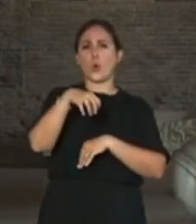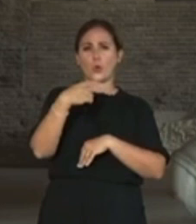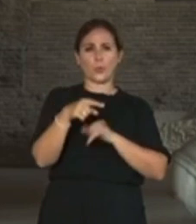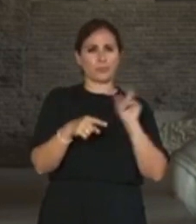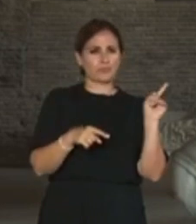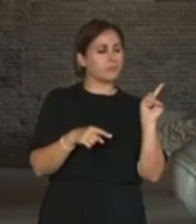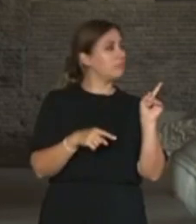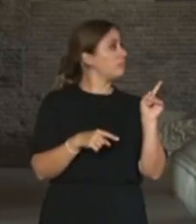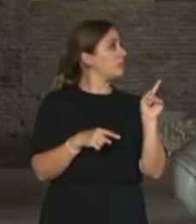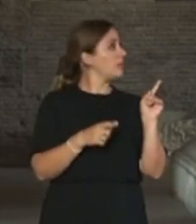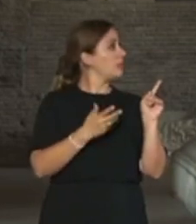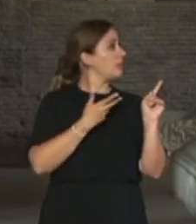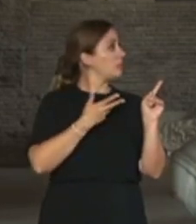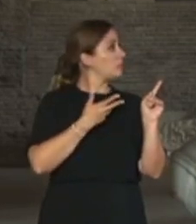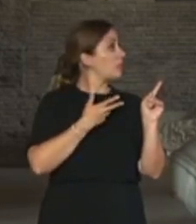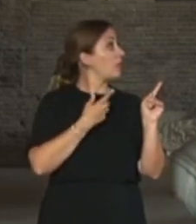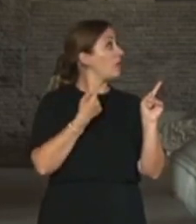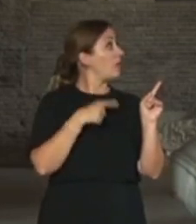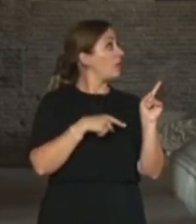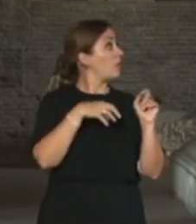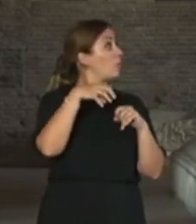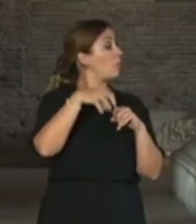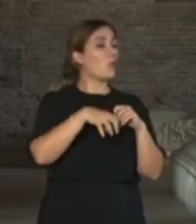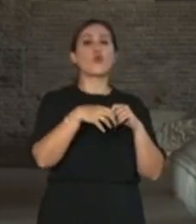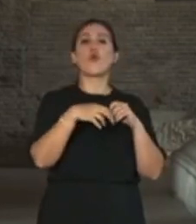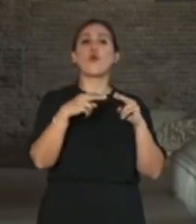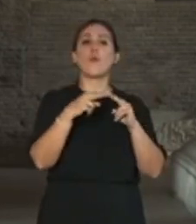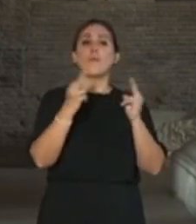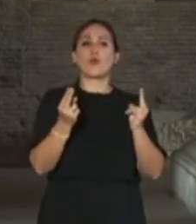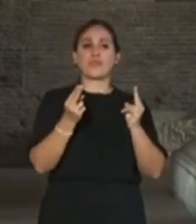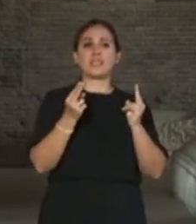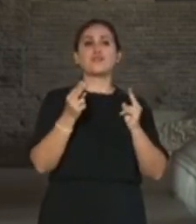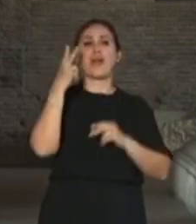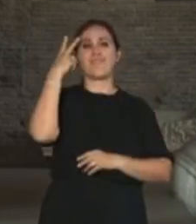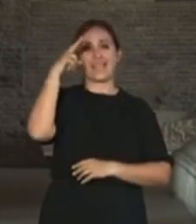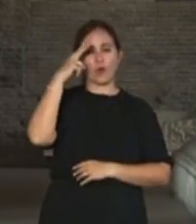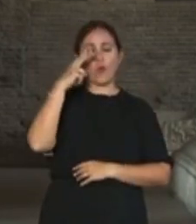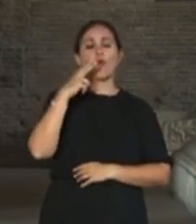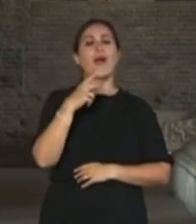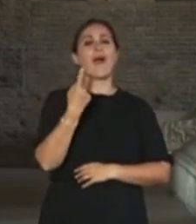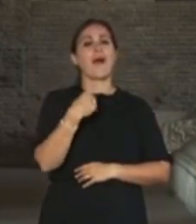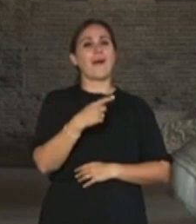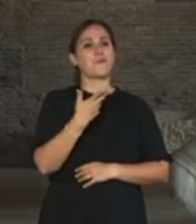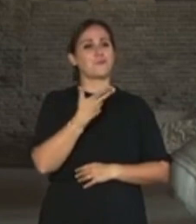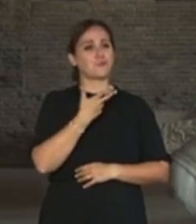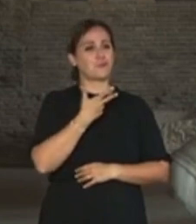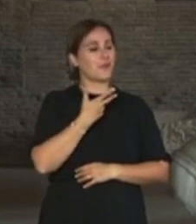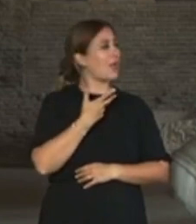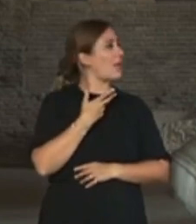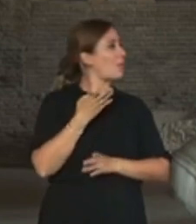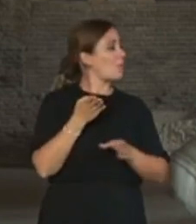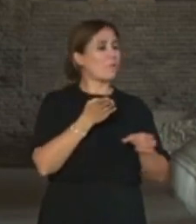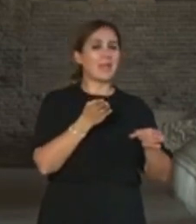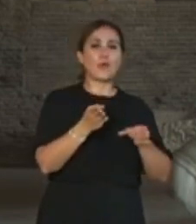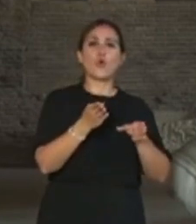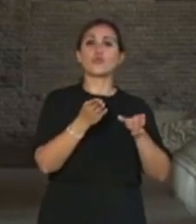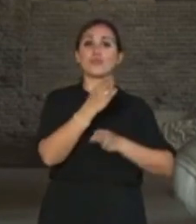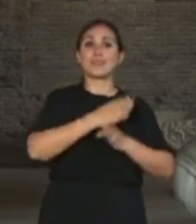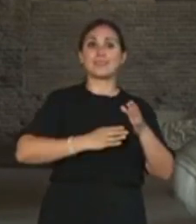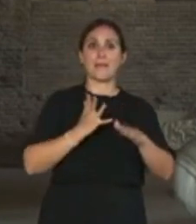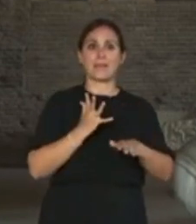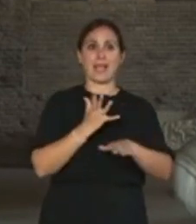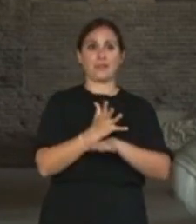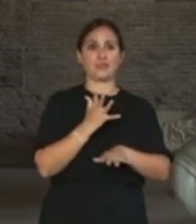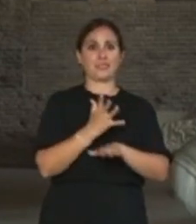a un barretto pubblico in provincia di Verona, un piccolo borgo accessibile di famiglia. Siamo nel